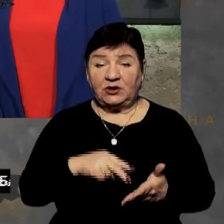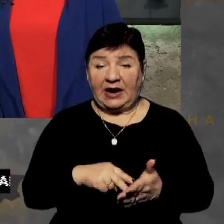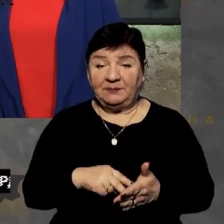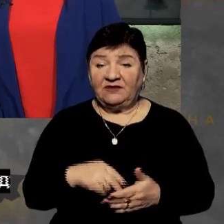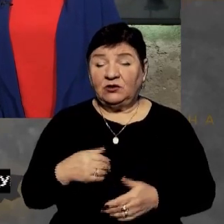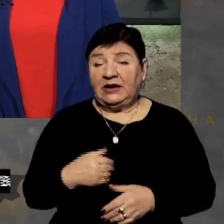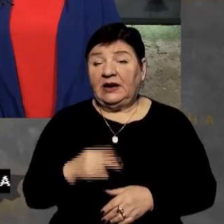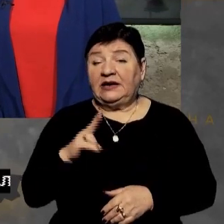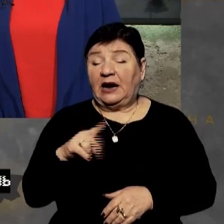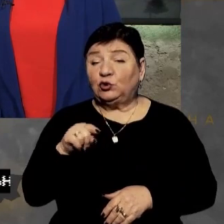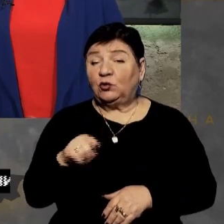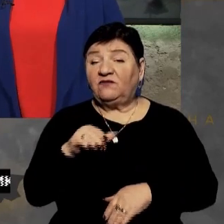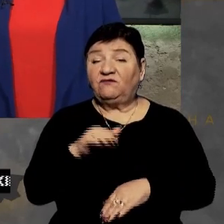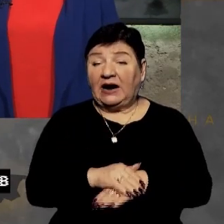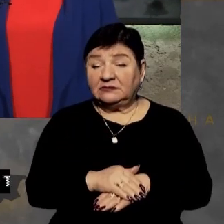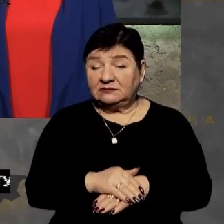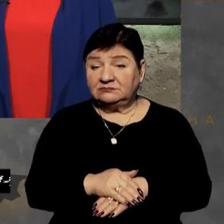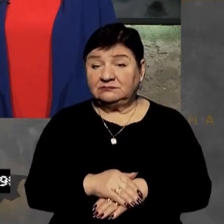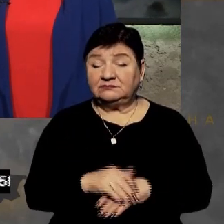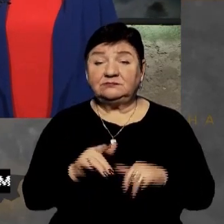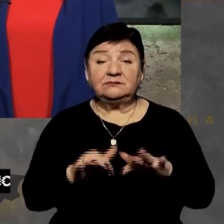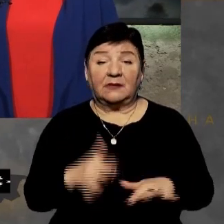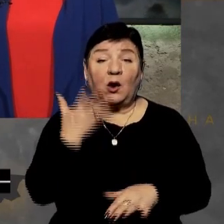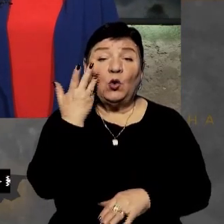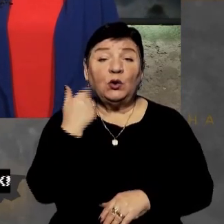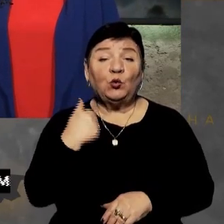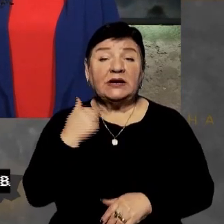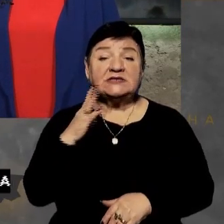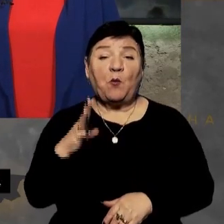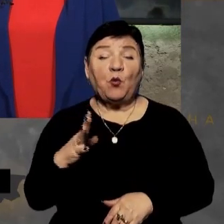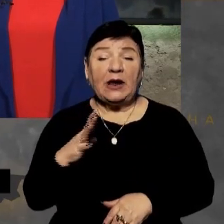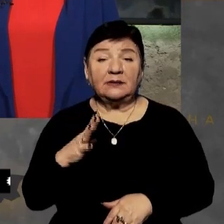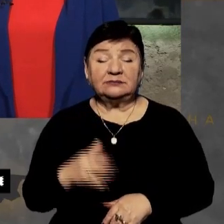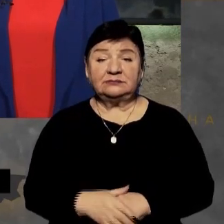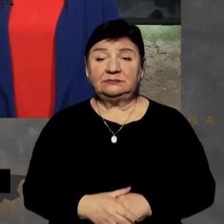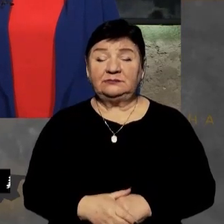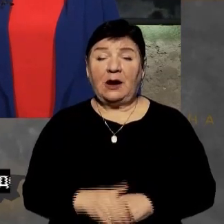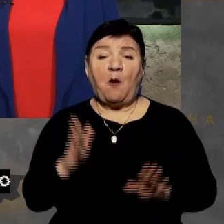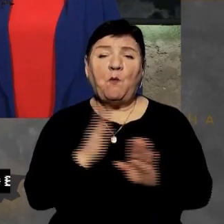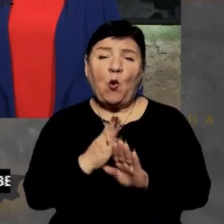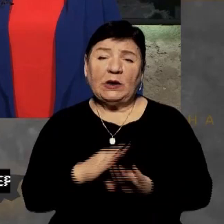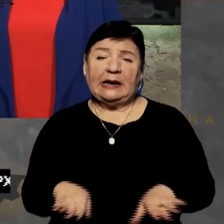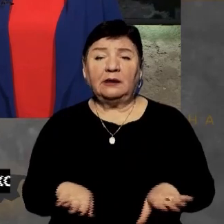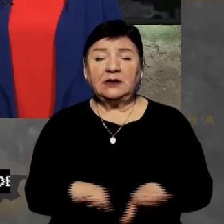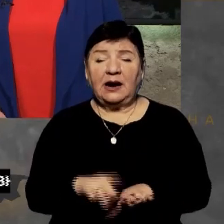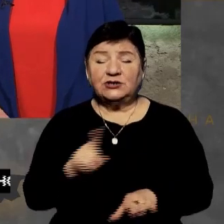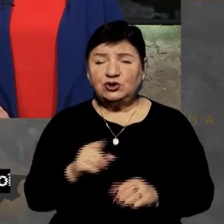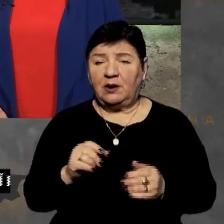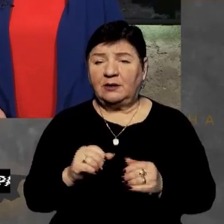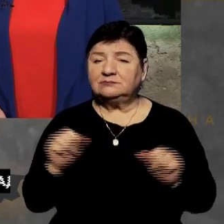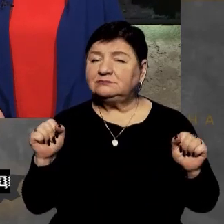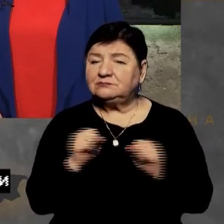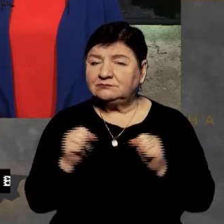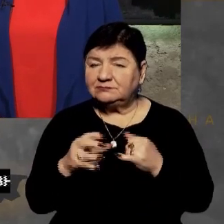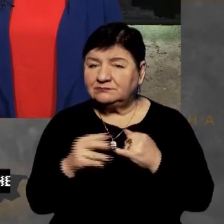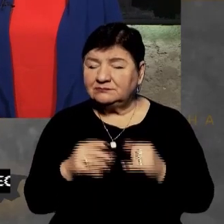два місяці активізували атакувальні дії. Коли у нас була там погода така, що промерзало все